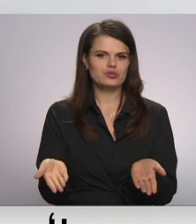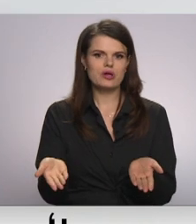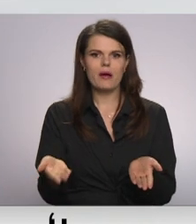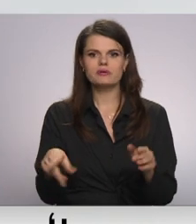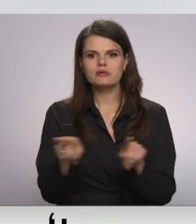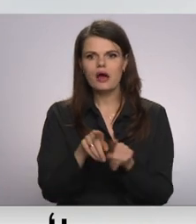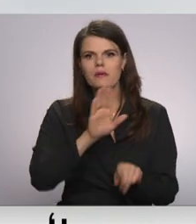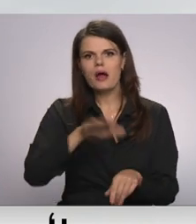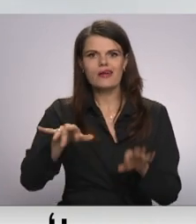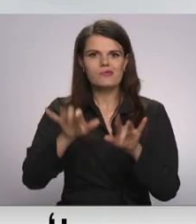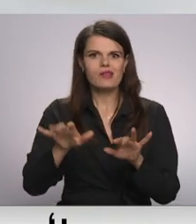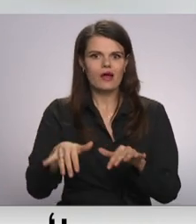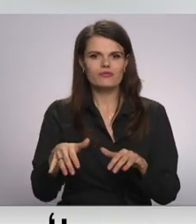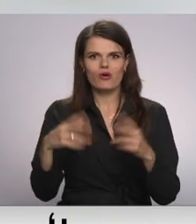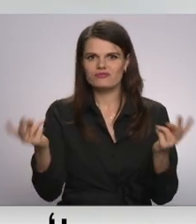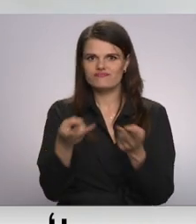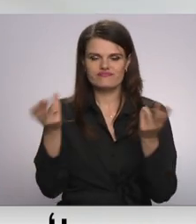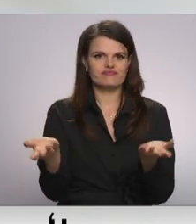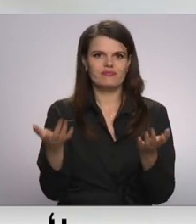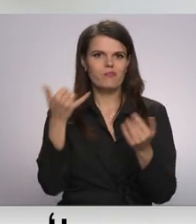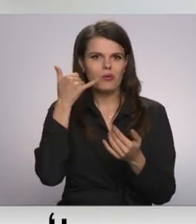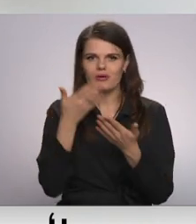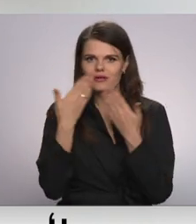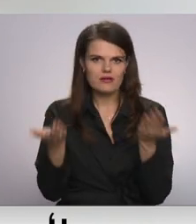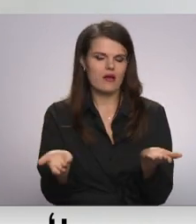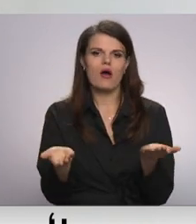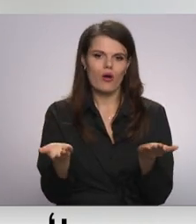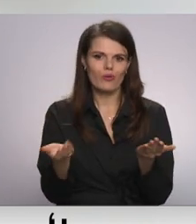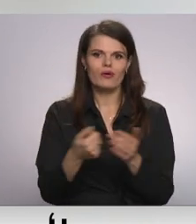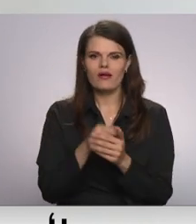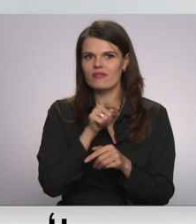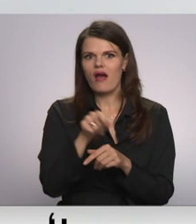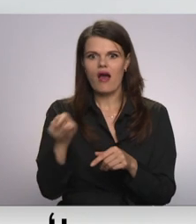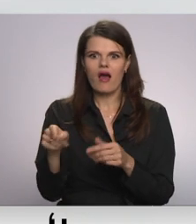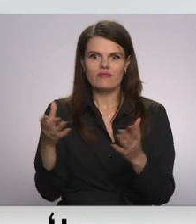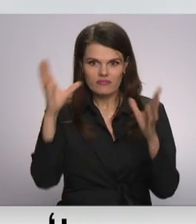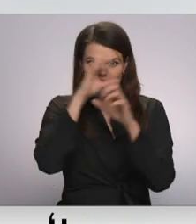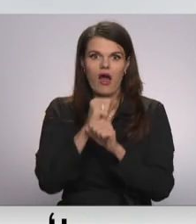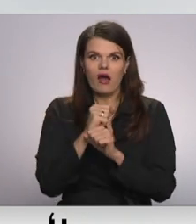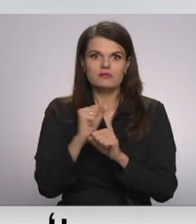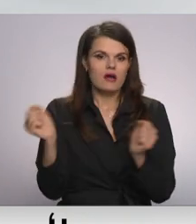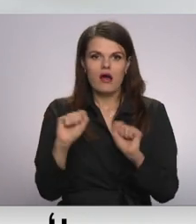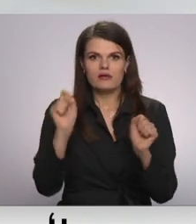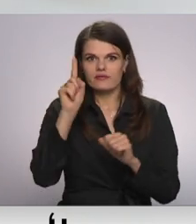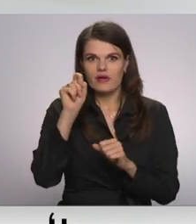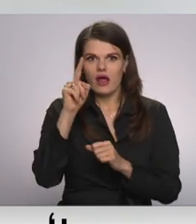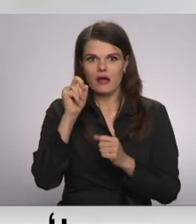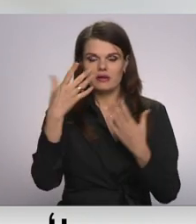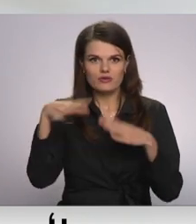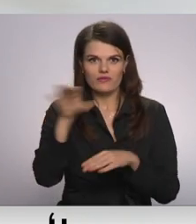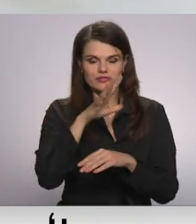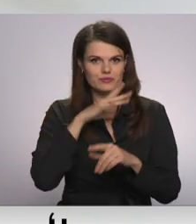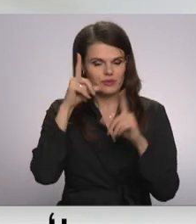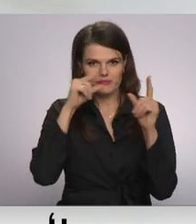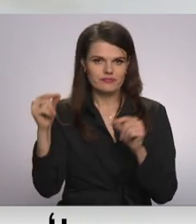arī bērniem dators atdeguši telefons. Jo, principā, kādi viņi bija nakti, nu vakarā vienpēr tos jau bija izmigusi,